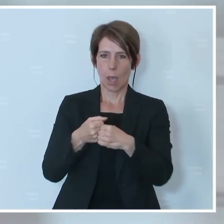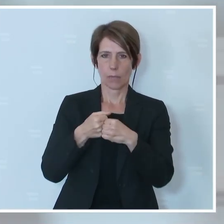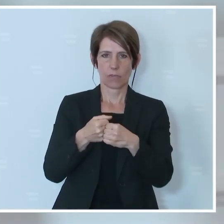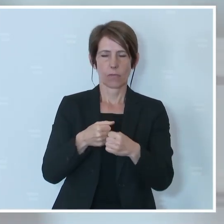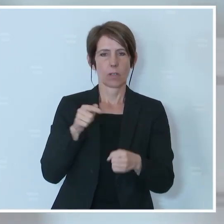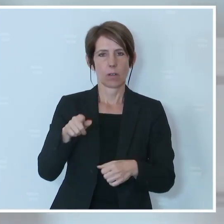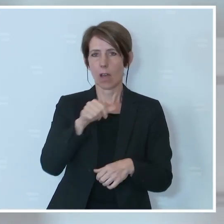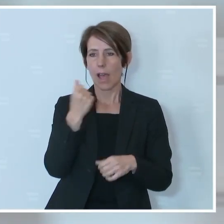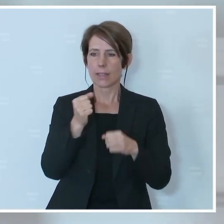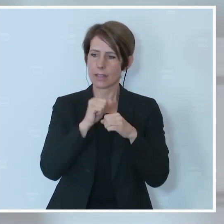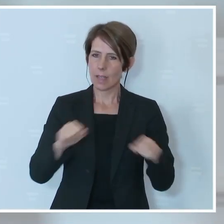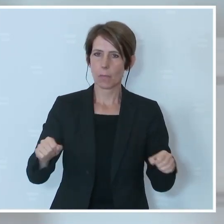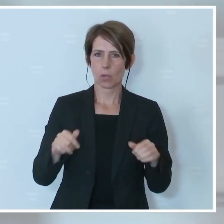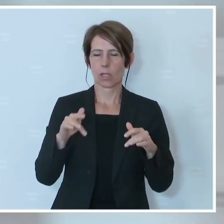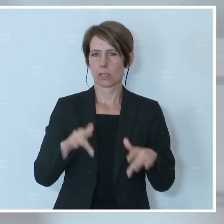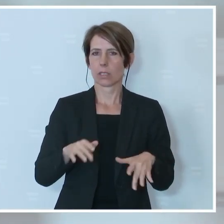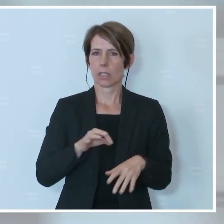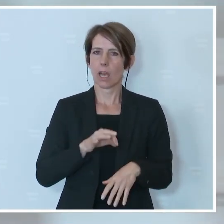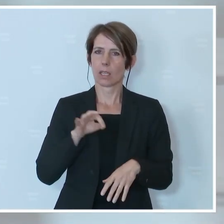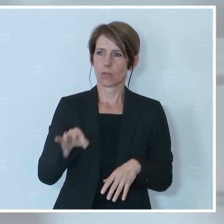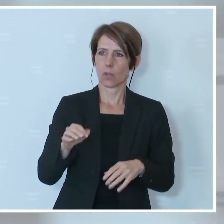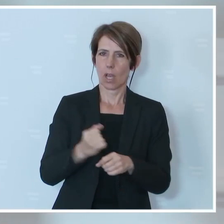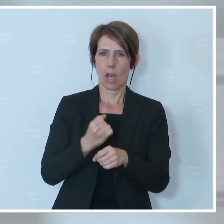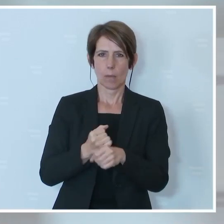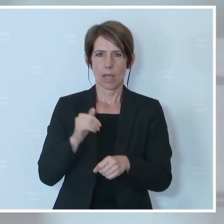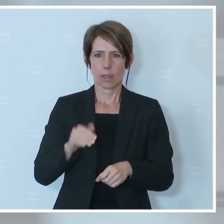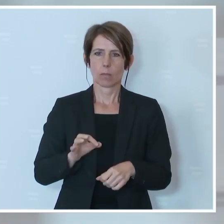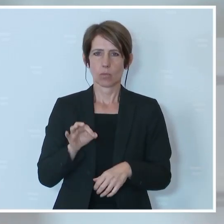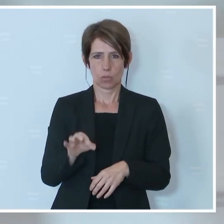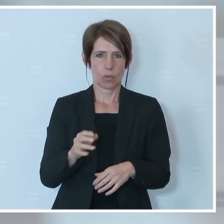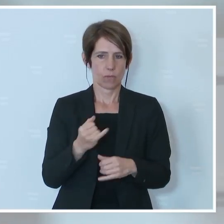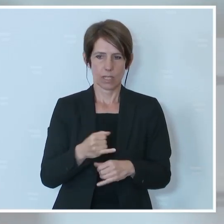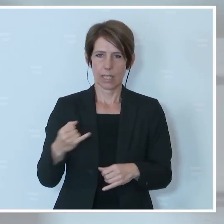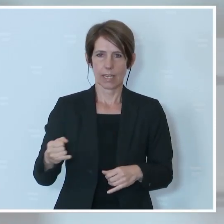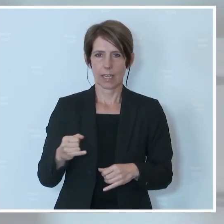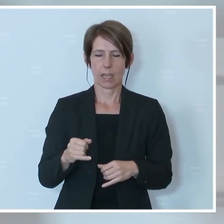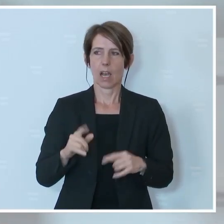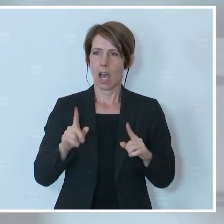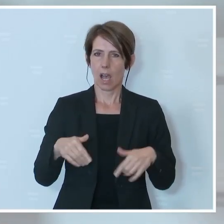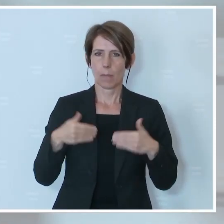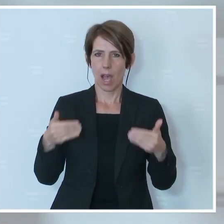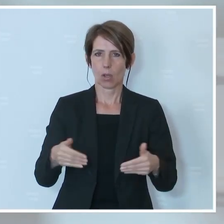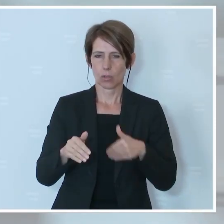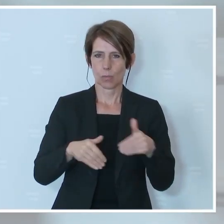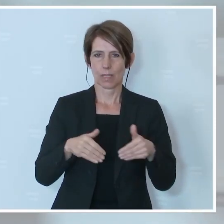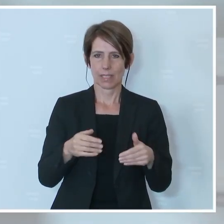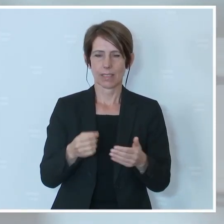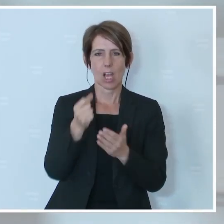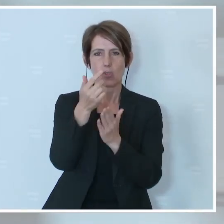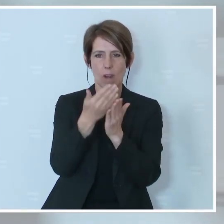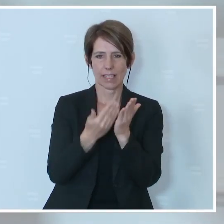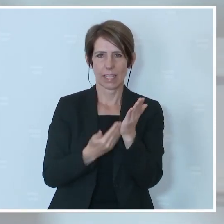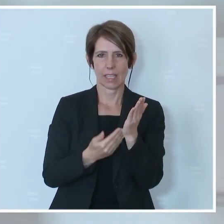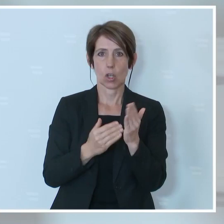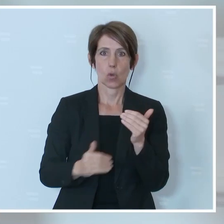anpassungsfähig ist, dass man an sich arbeitet. Ich würde da aber, muss ich auch ganz klar sagen als Außenminister, die Rankings jetzt nicht überbewerten. In